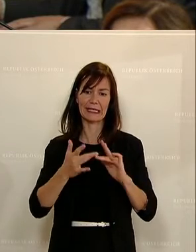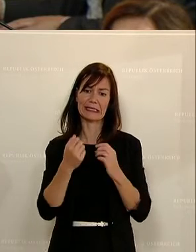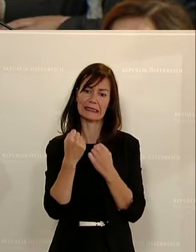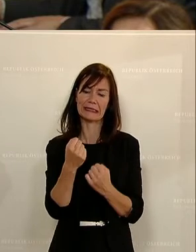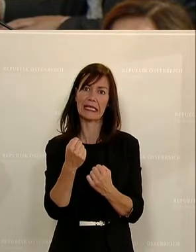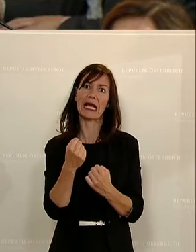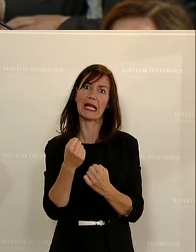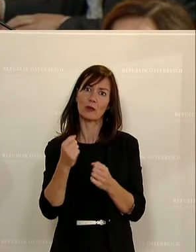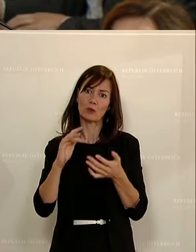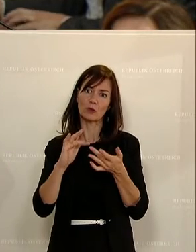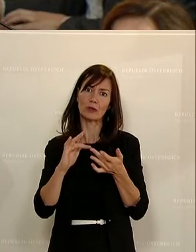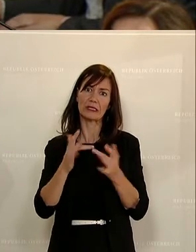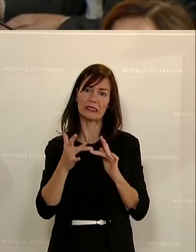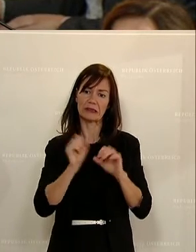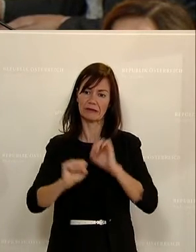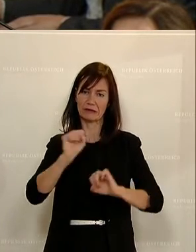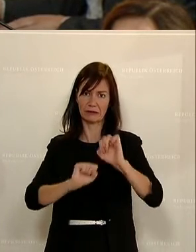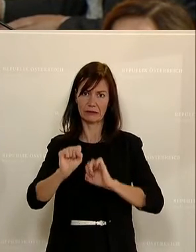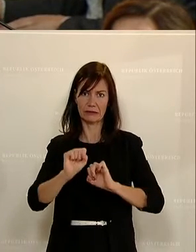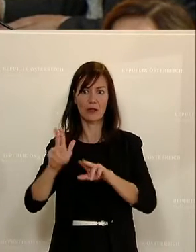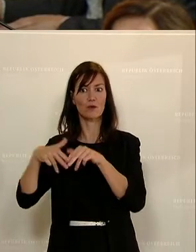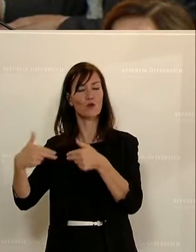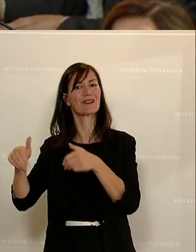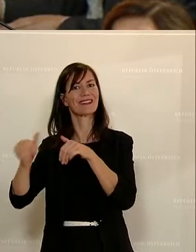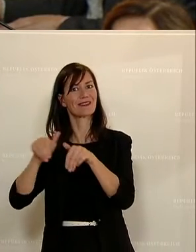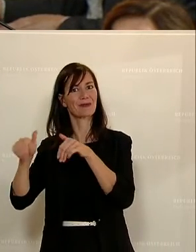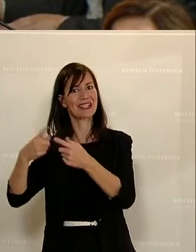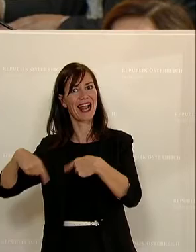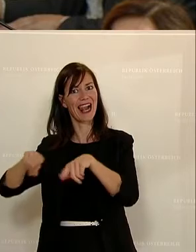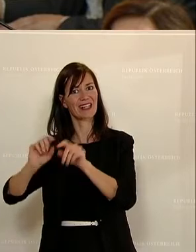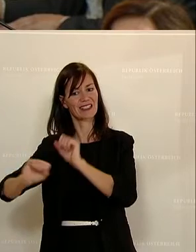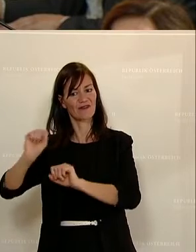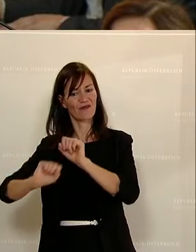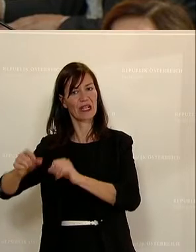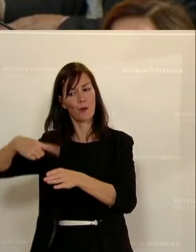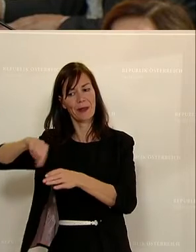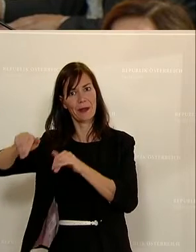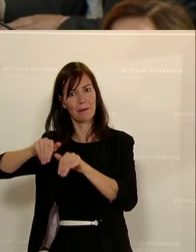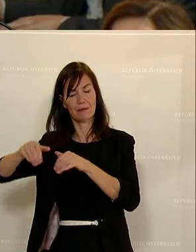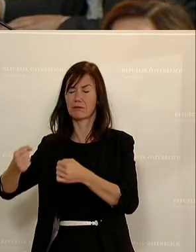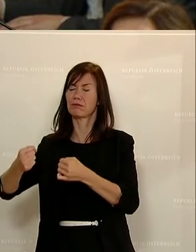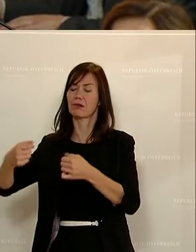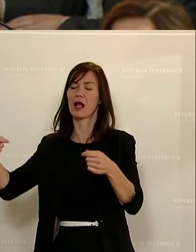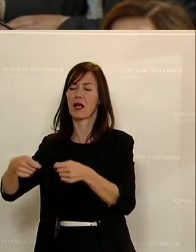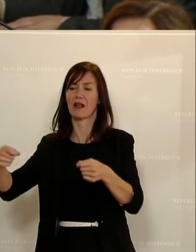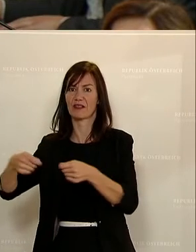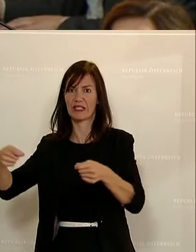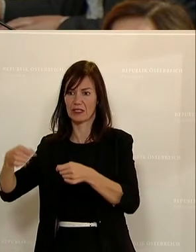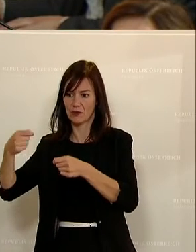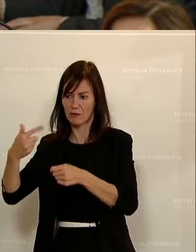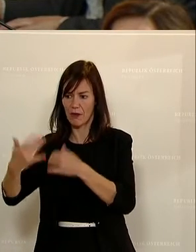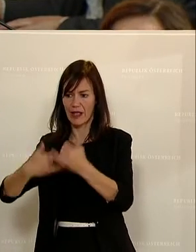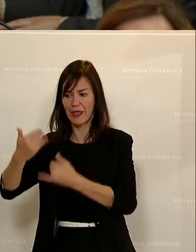erwähnen, wo das Bundesministerium für Landesverteidigung und das Innenministerium enorme Investitionen in den nächsten Jahren